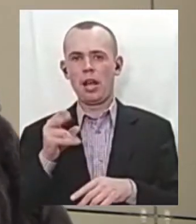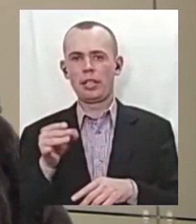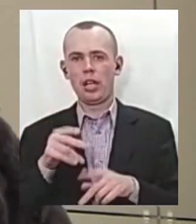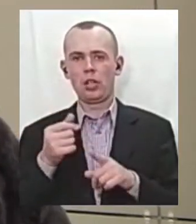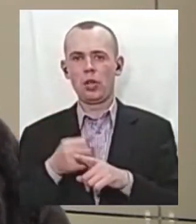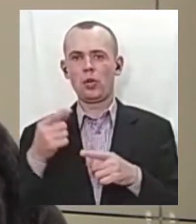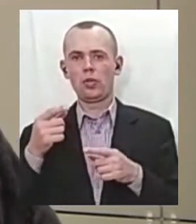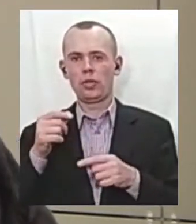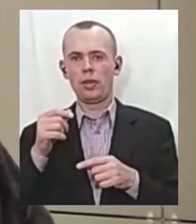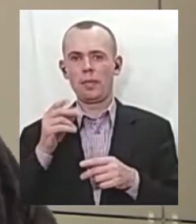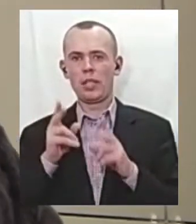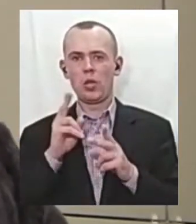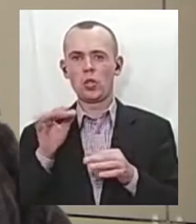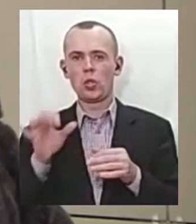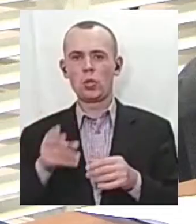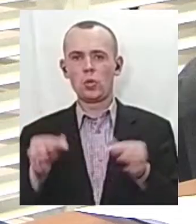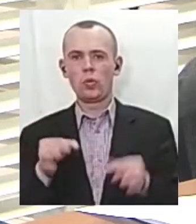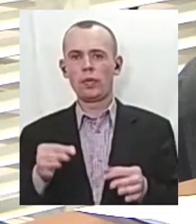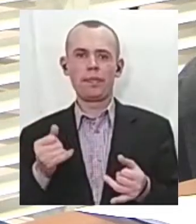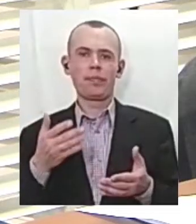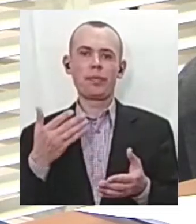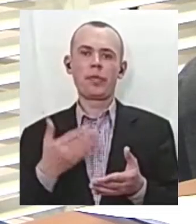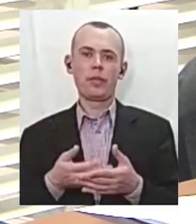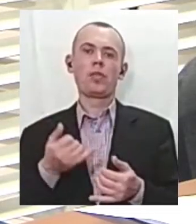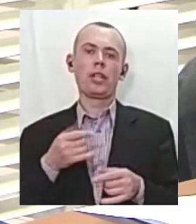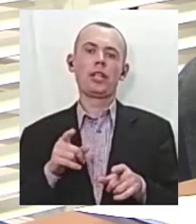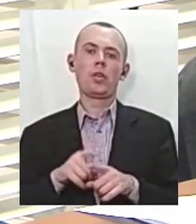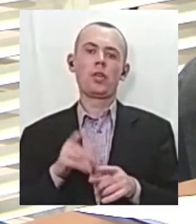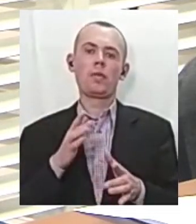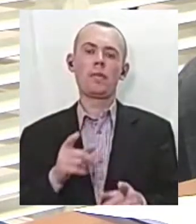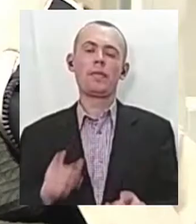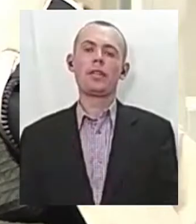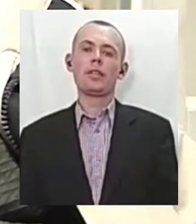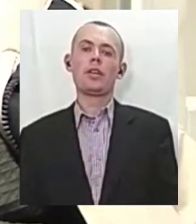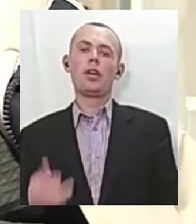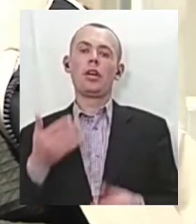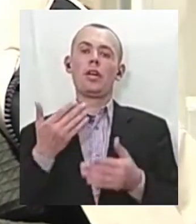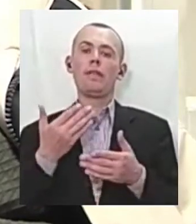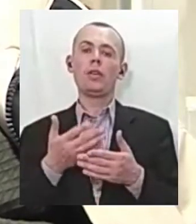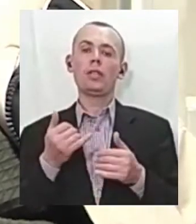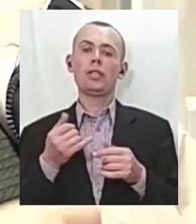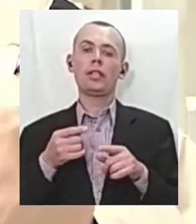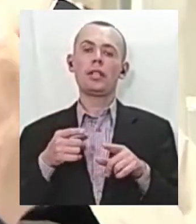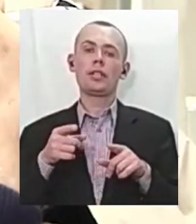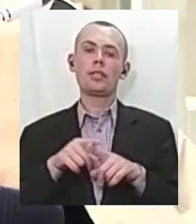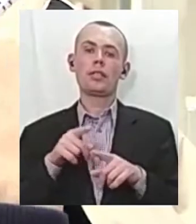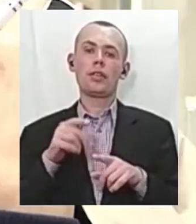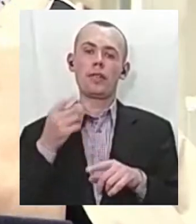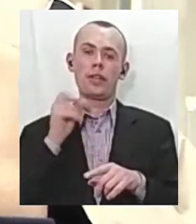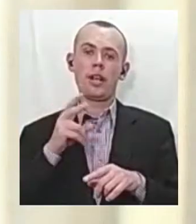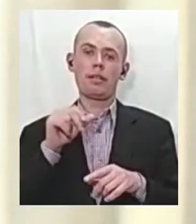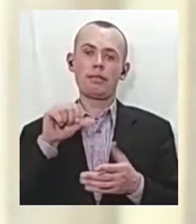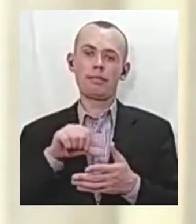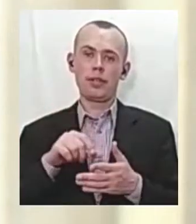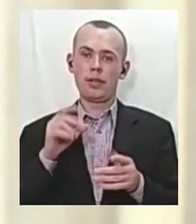зрозуміти, не може прокурор знайти цих документів. Адвокат екс-директора табору Костянтин Кунинський підтримав клопотання прокурора.